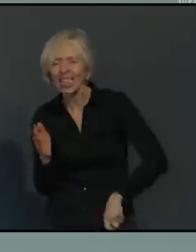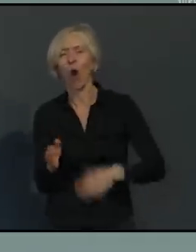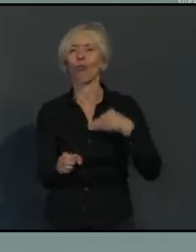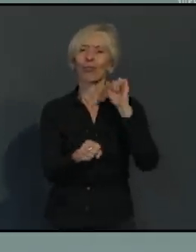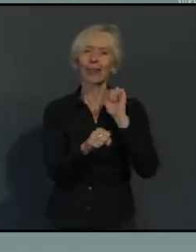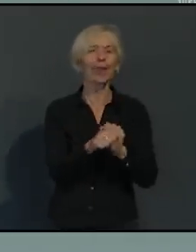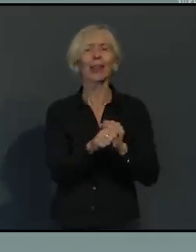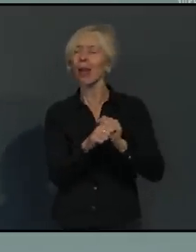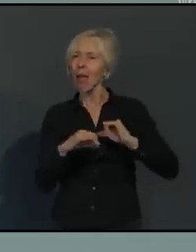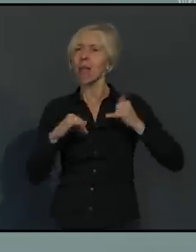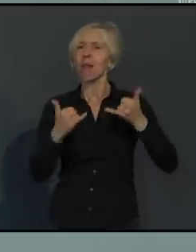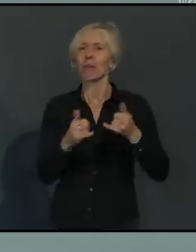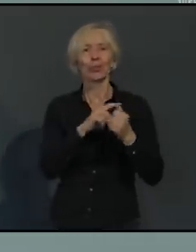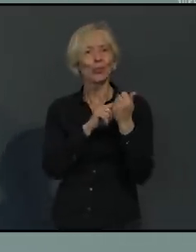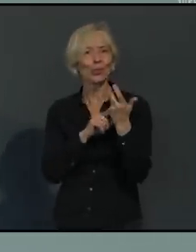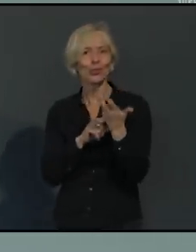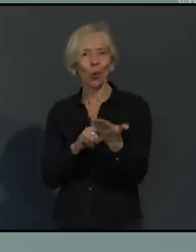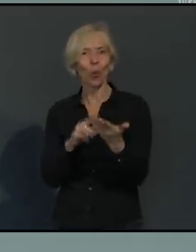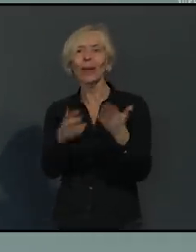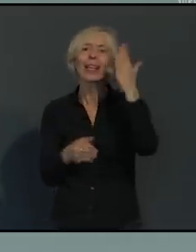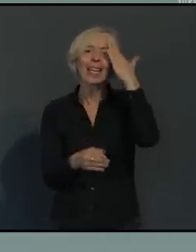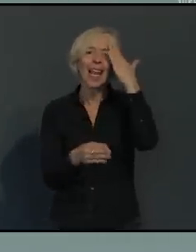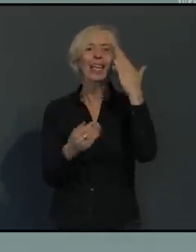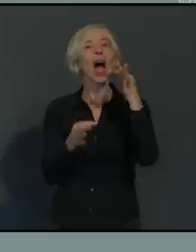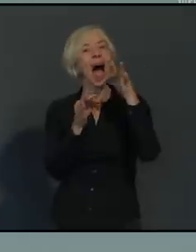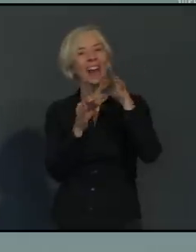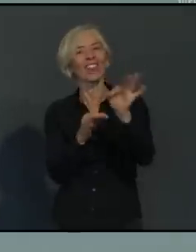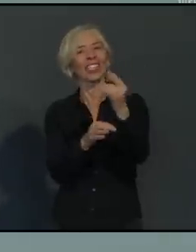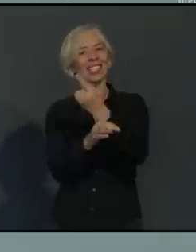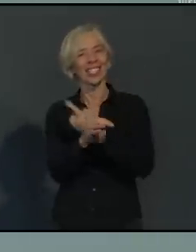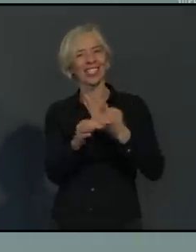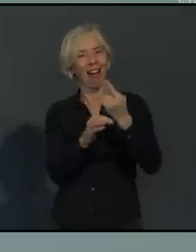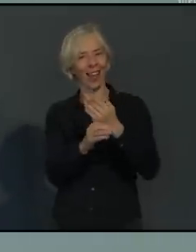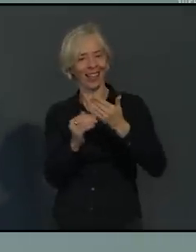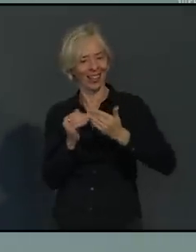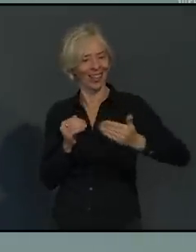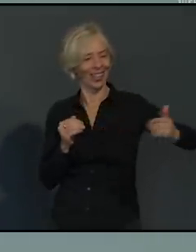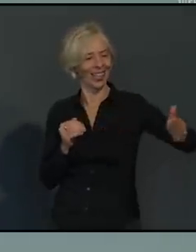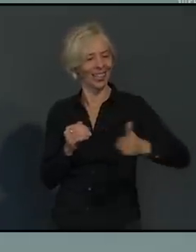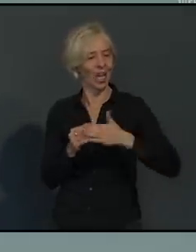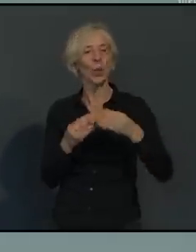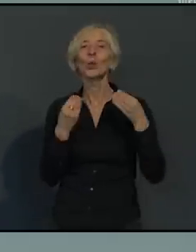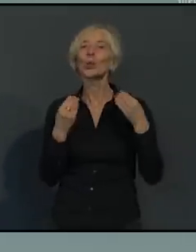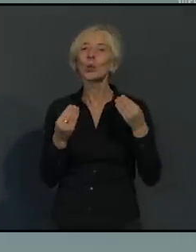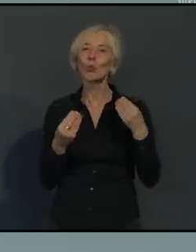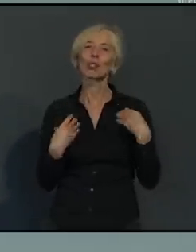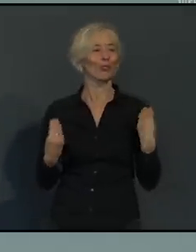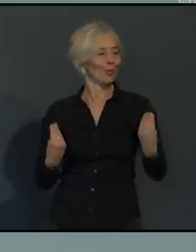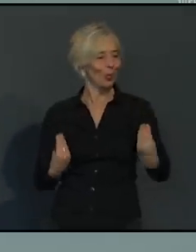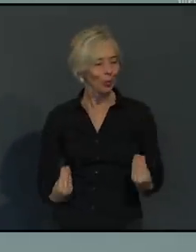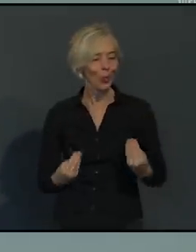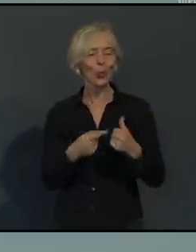ja seit jeher auch eine Zeit, sage ich mal, der Gemütlichkeit, der Heimeligkeit. Und ich glaube, das und vor allem die damit verbundene